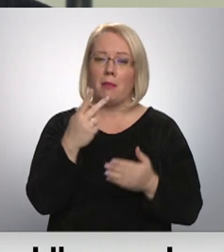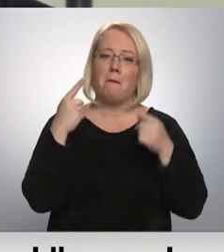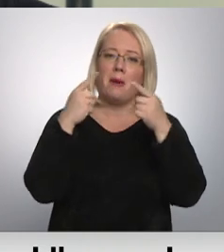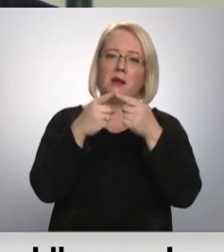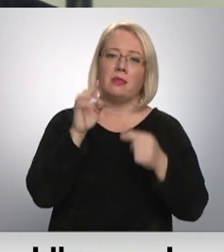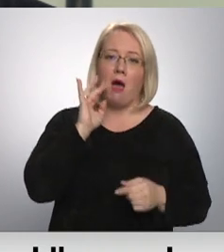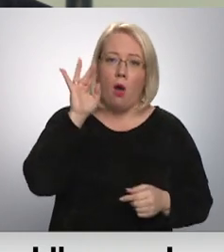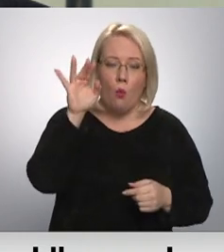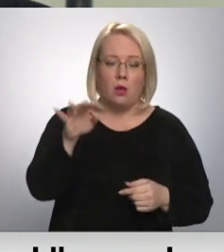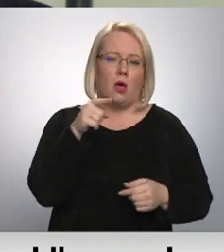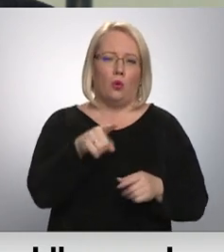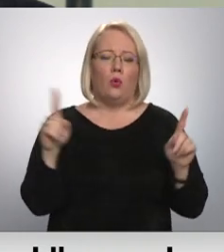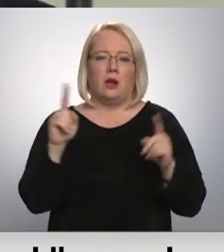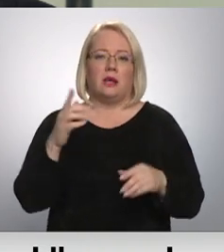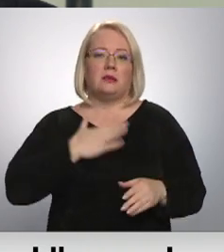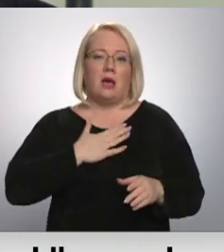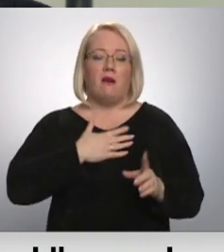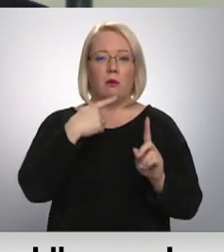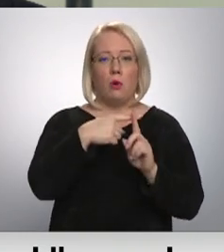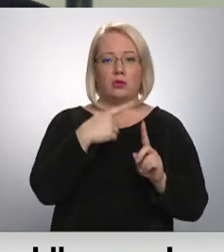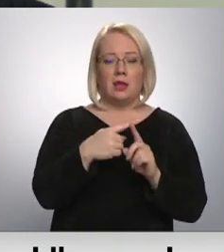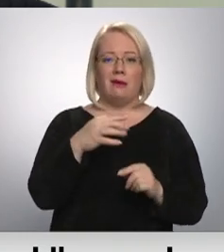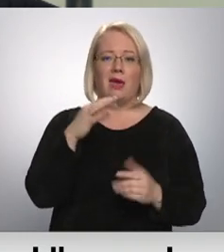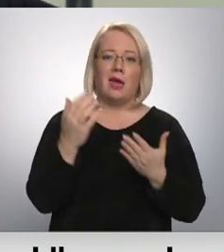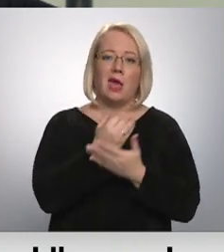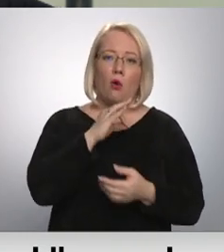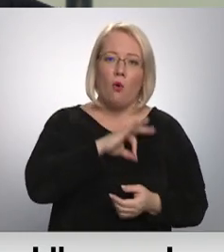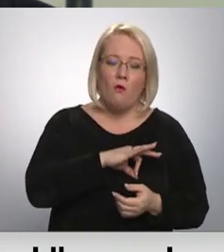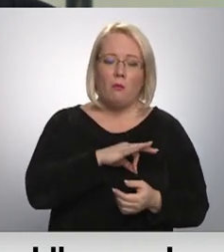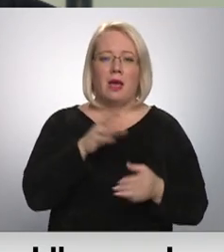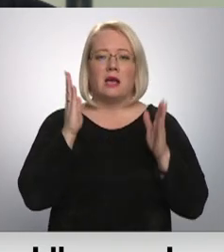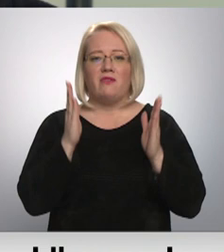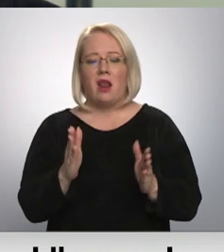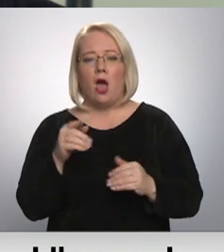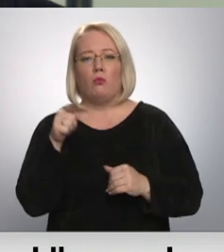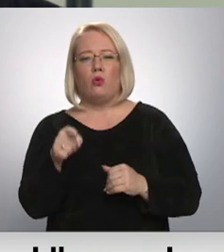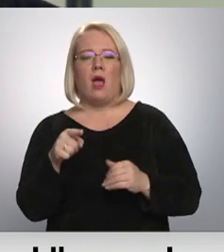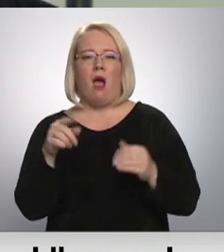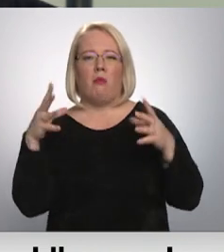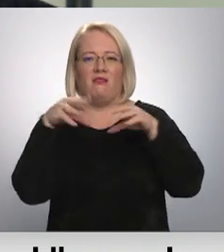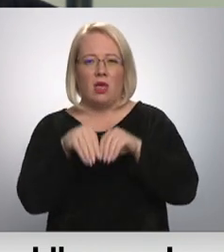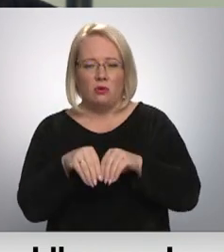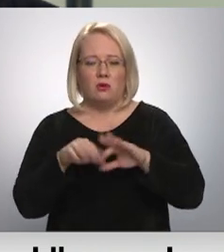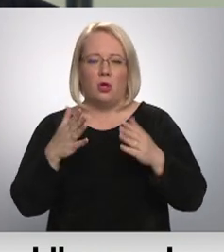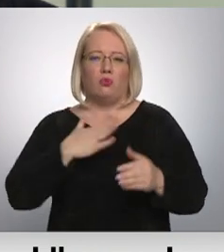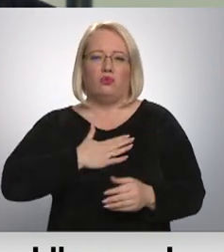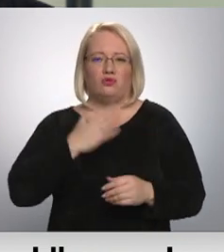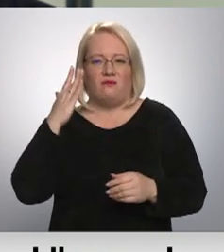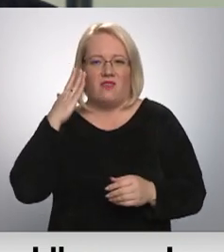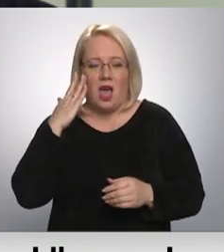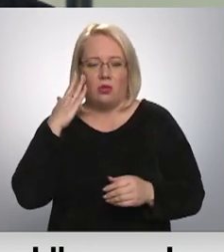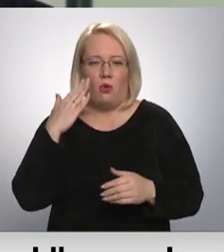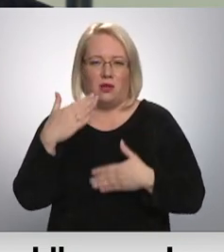nākotnē, tur ir savu pozitīvēju iegūmi, kas varētu būt arī no šādas apvienošanas, taču mūsu viedoklis es mēs